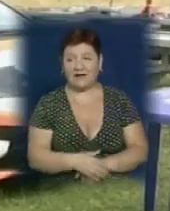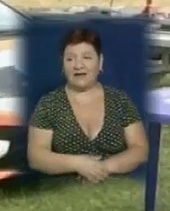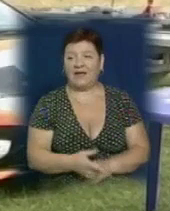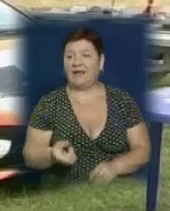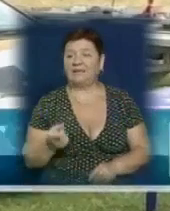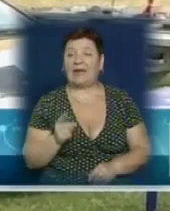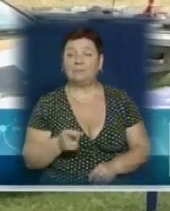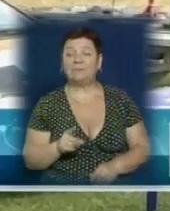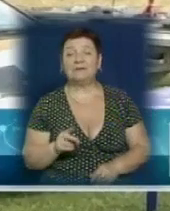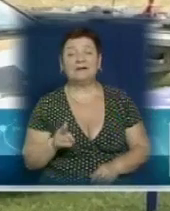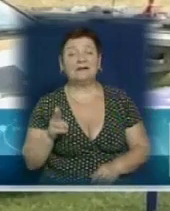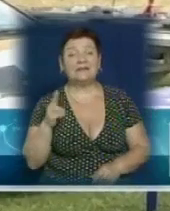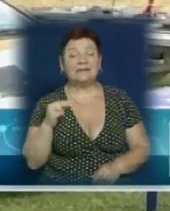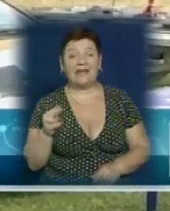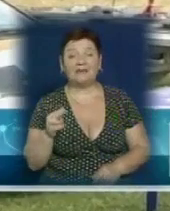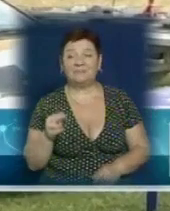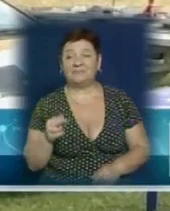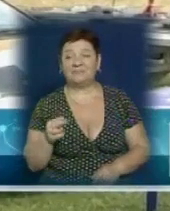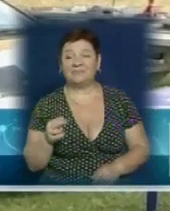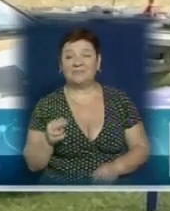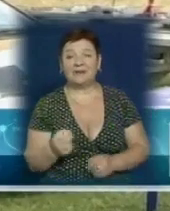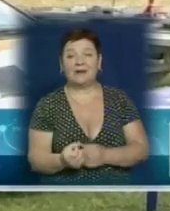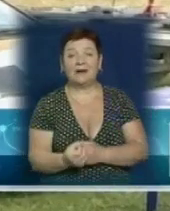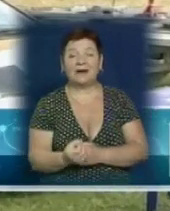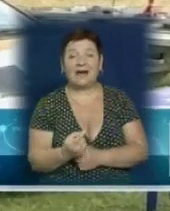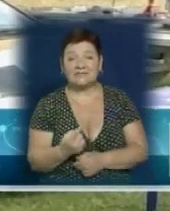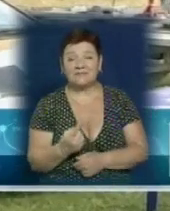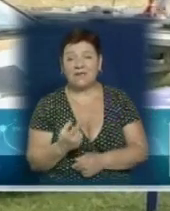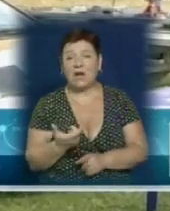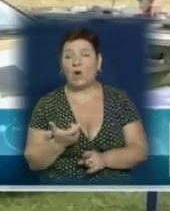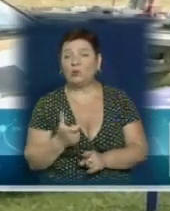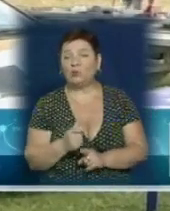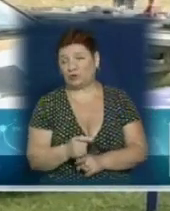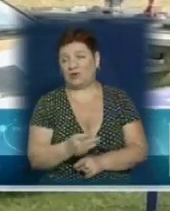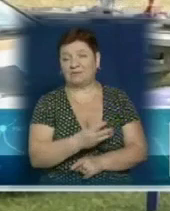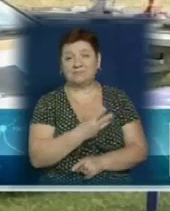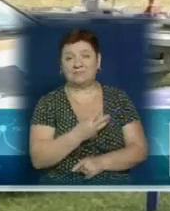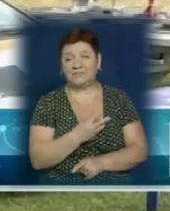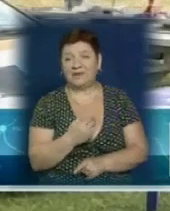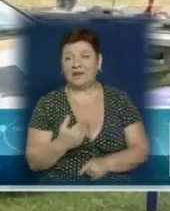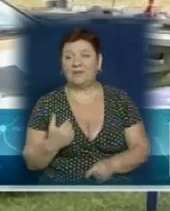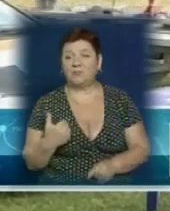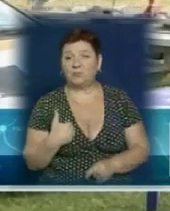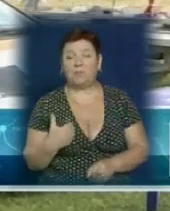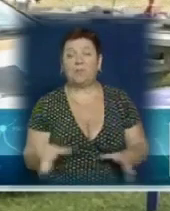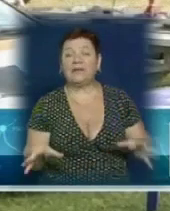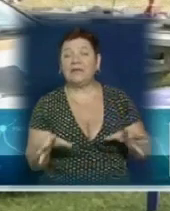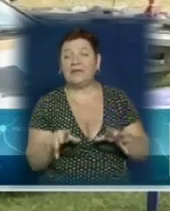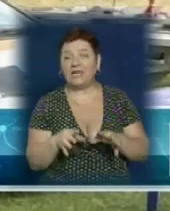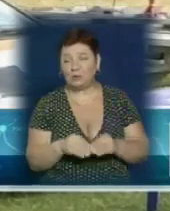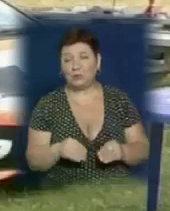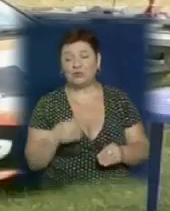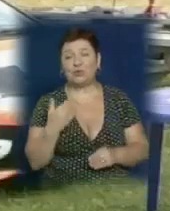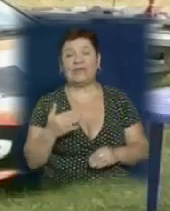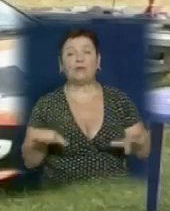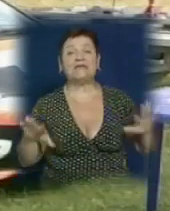спорти, яких, як кажуть, дуже задорого обходяться. Тим більше, бачите, підтримуємо